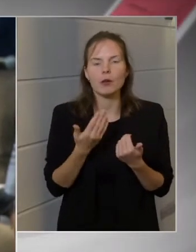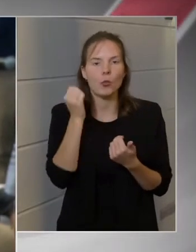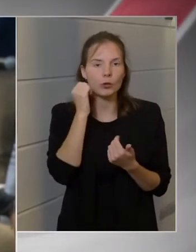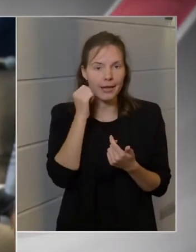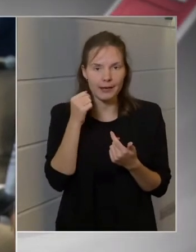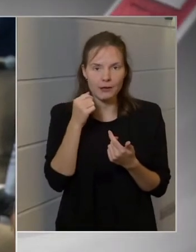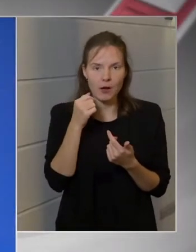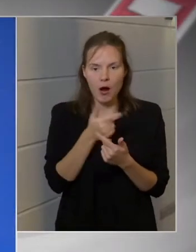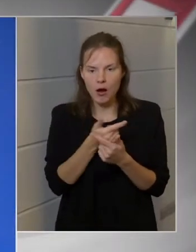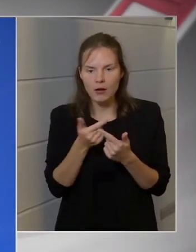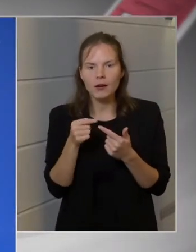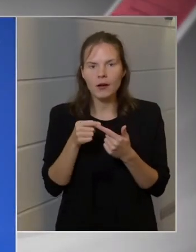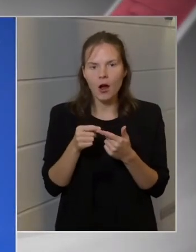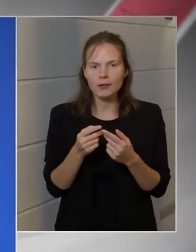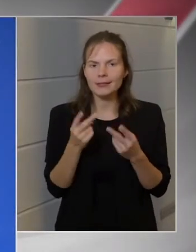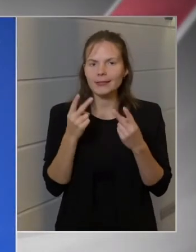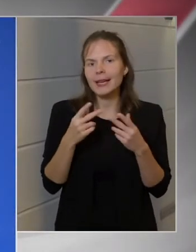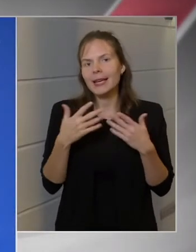kártyát.